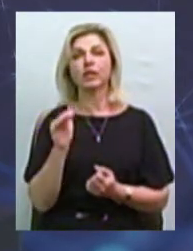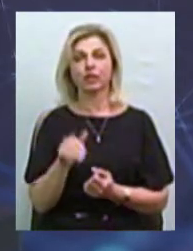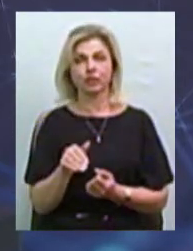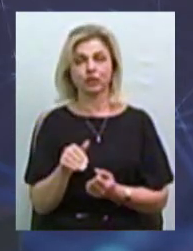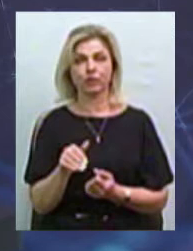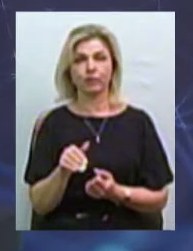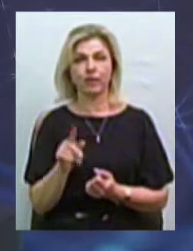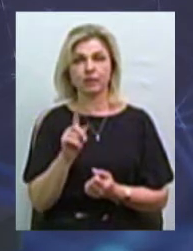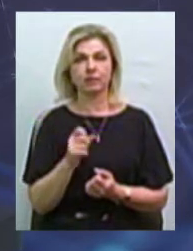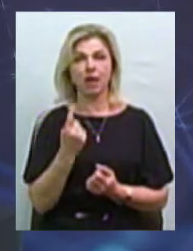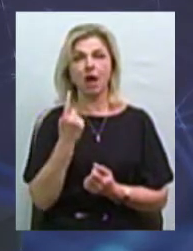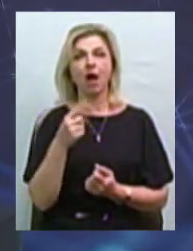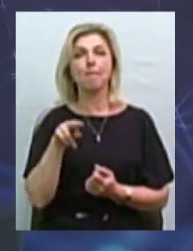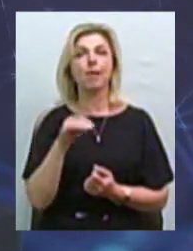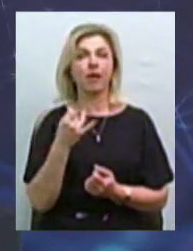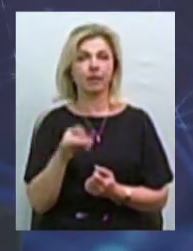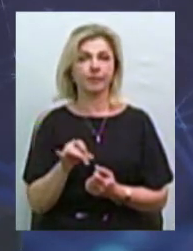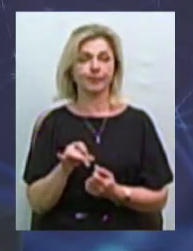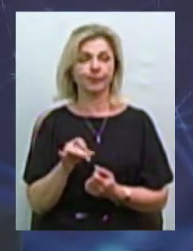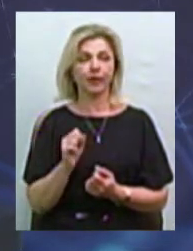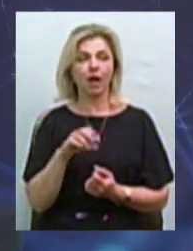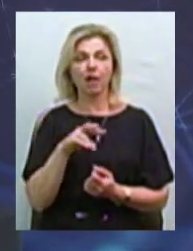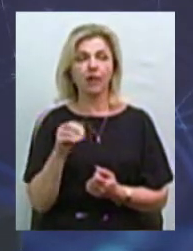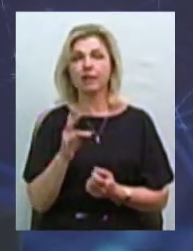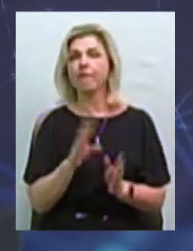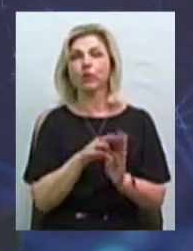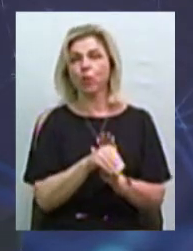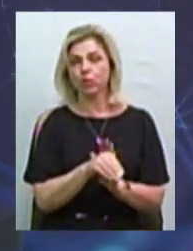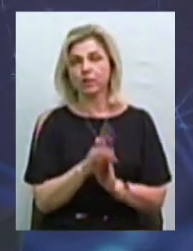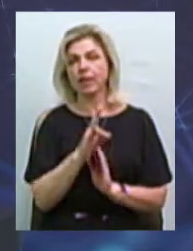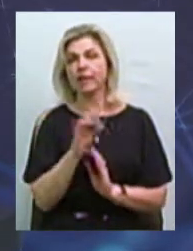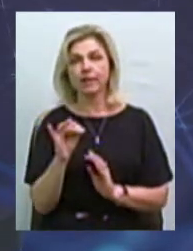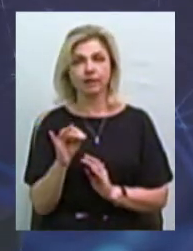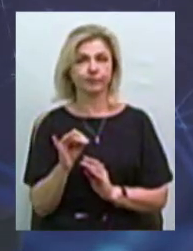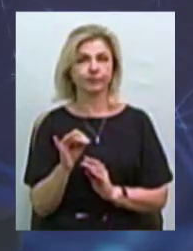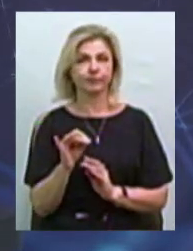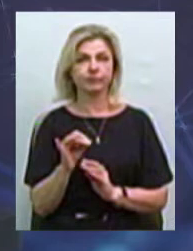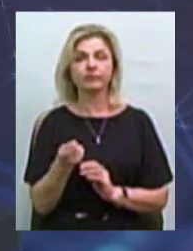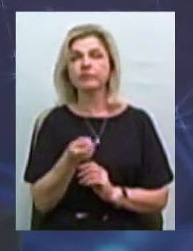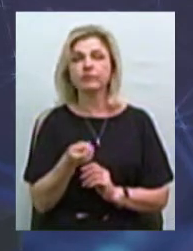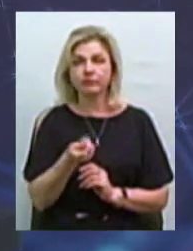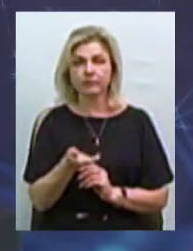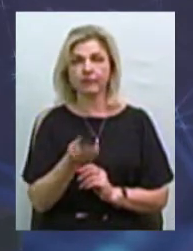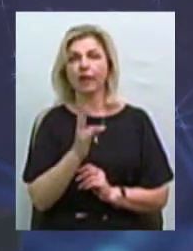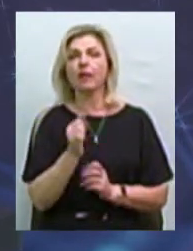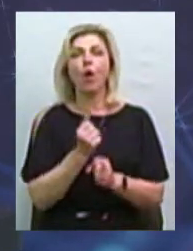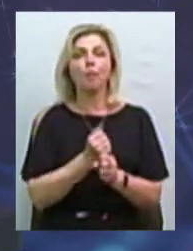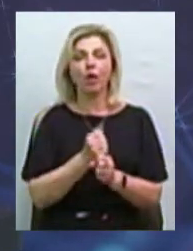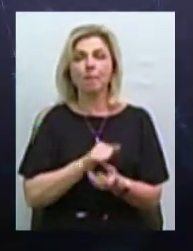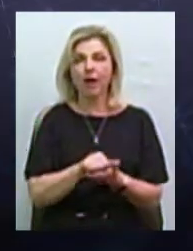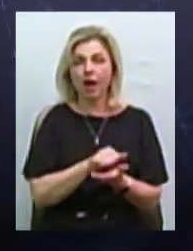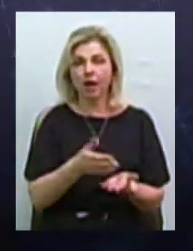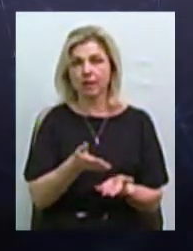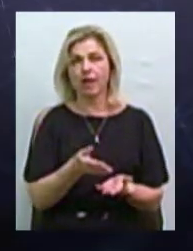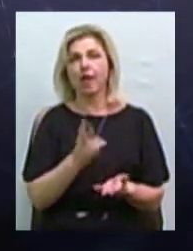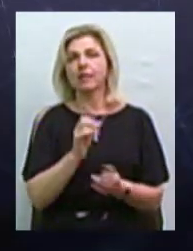за пай, але він не вносить туди ні насіння, ні обробляє, ні засоби